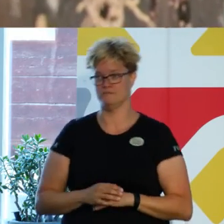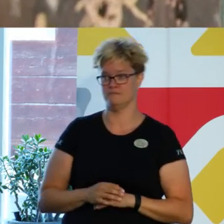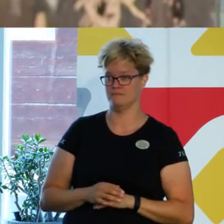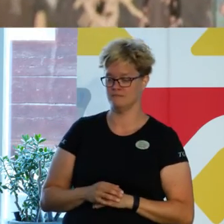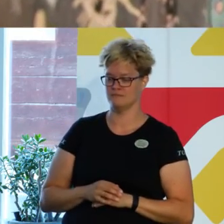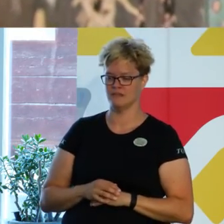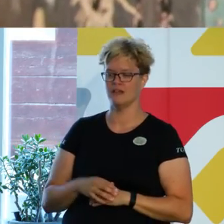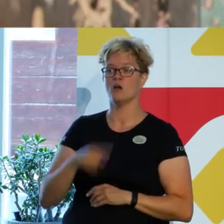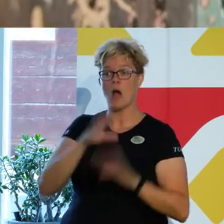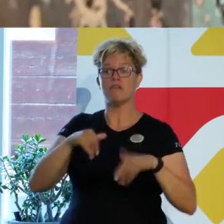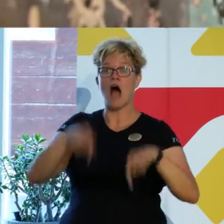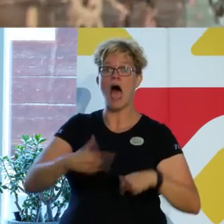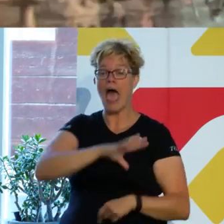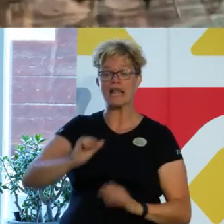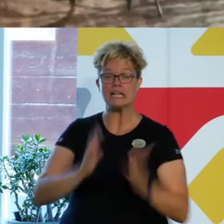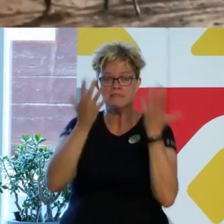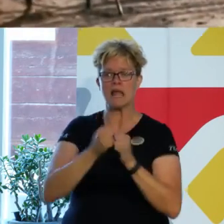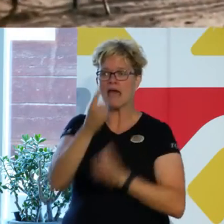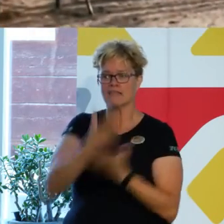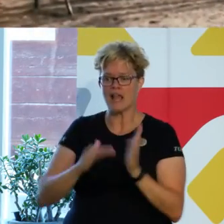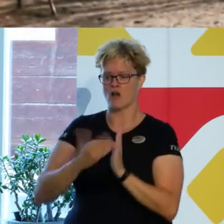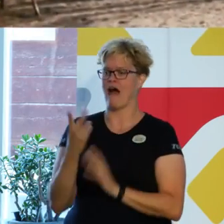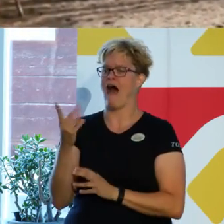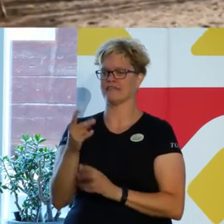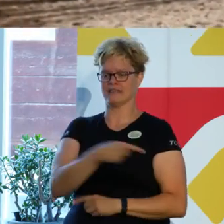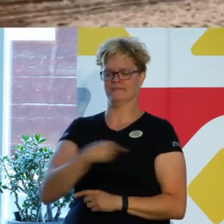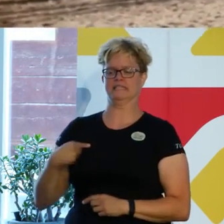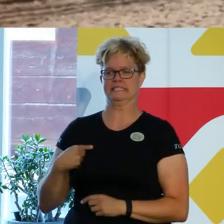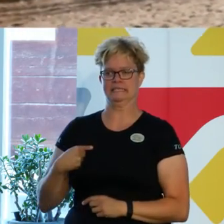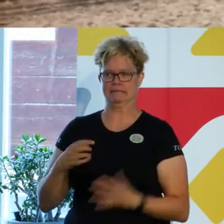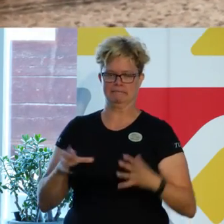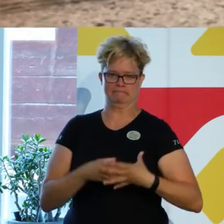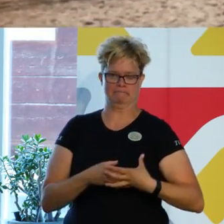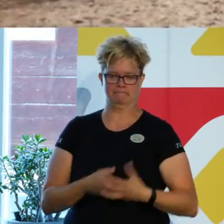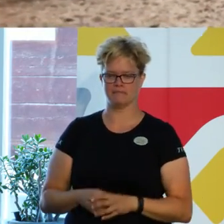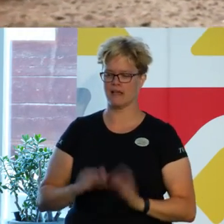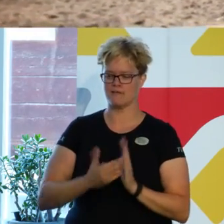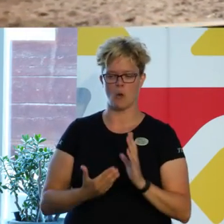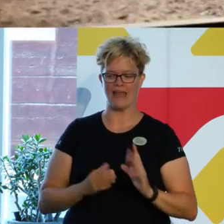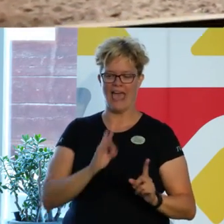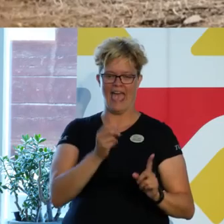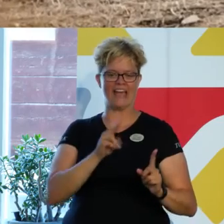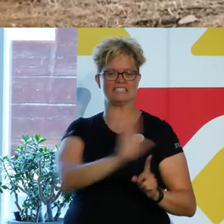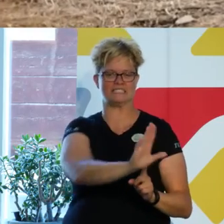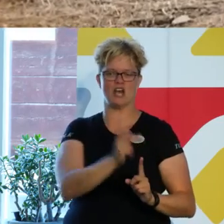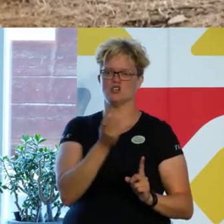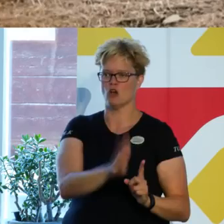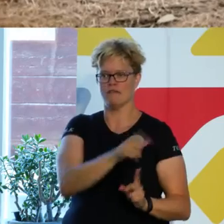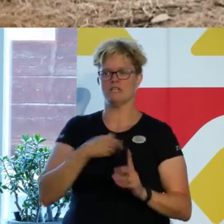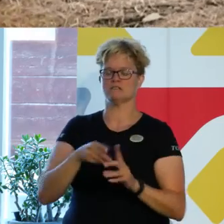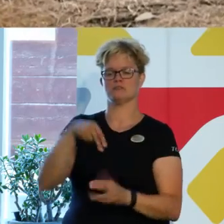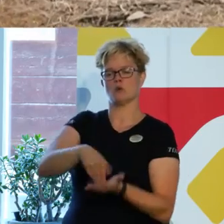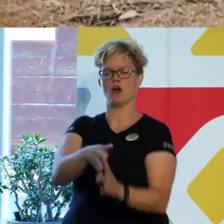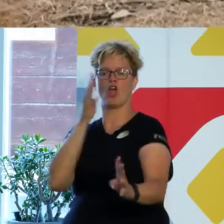Varit här hela livet men har varit en del av ett annat vi. Från hennes kön när vi står i